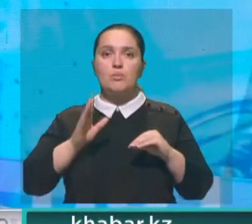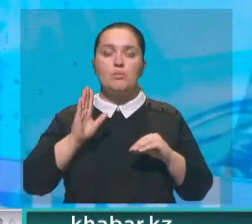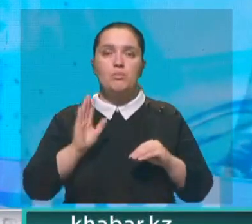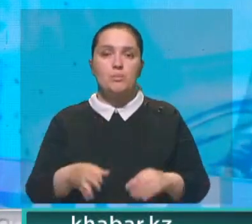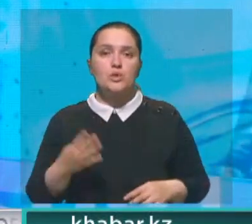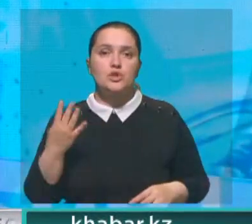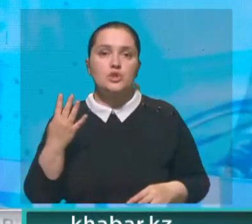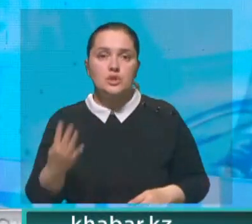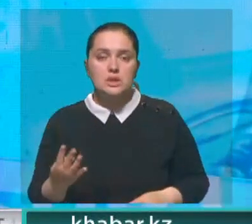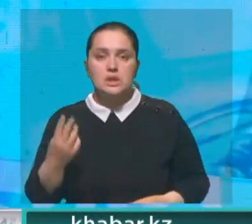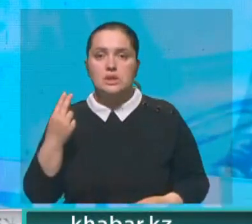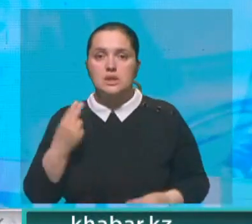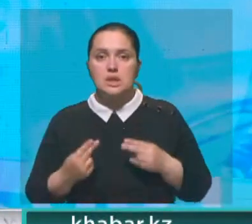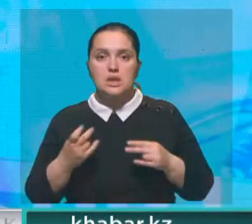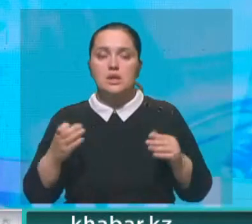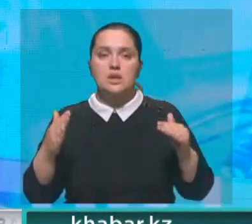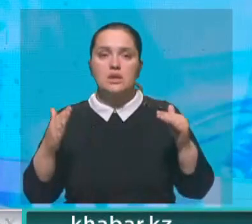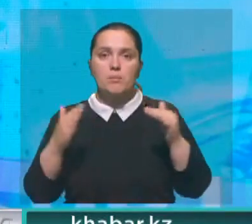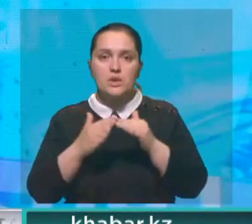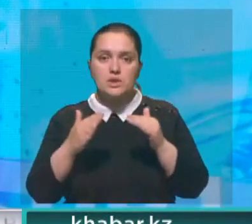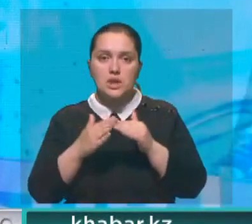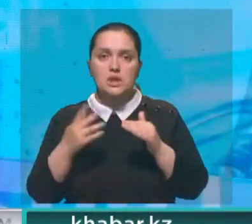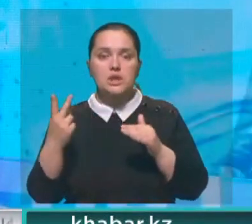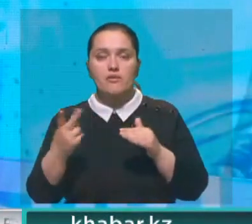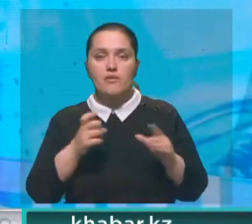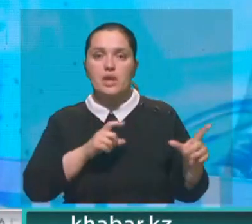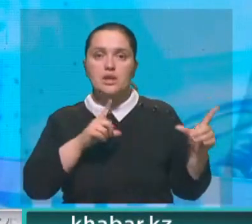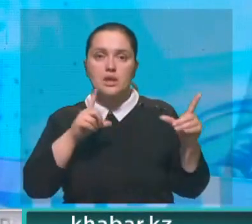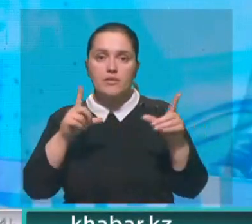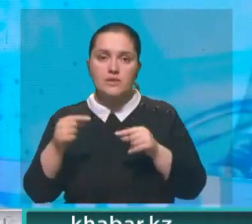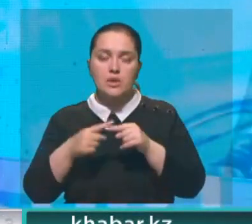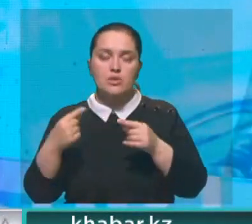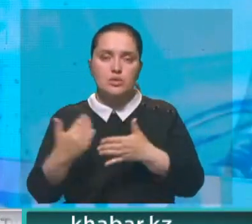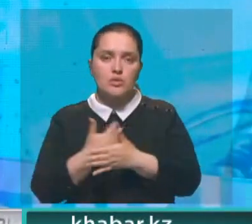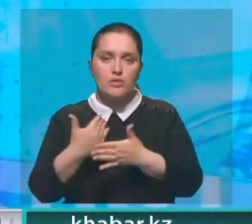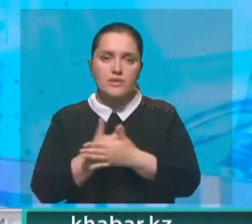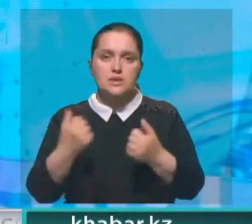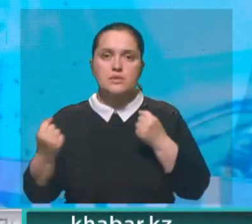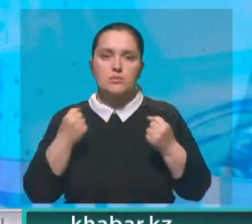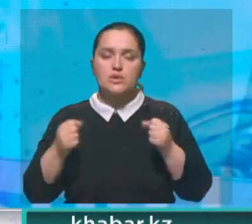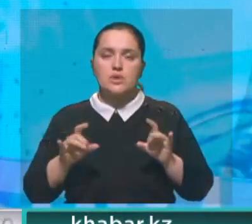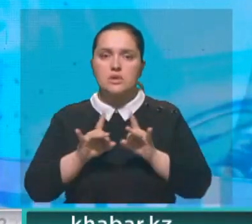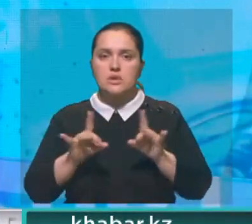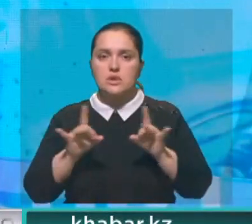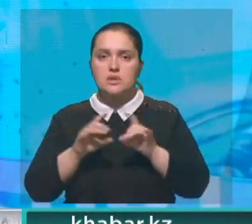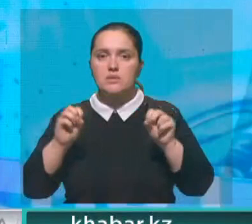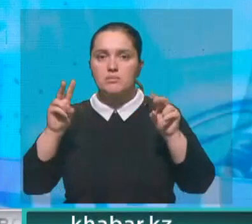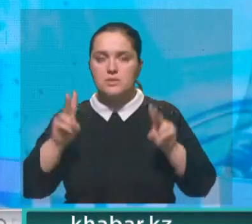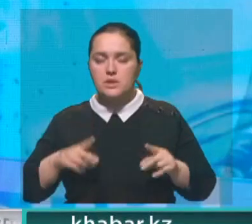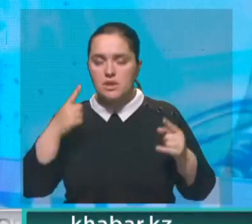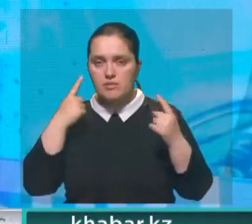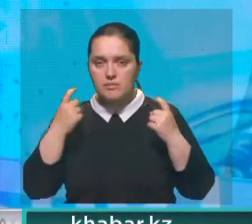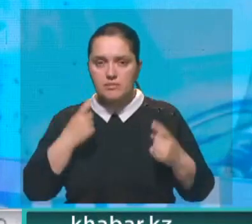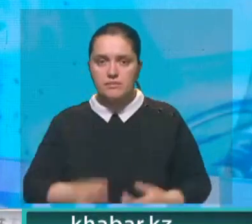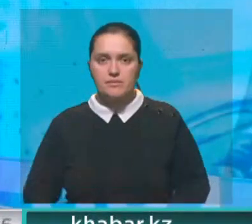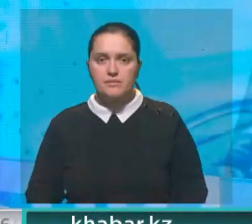в общей сложности проведет аж 4 матча. Два на домашней арене и два на выезде. О других новостях спорта в нашем